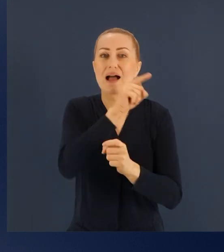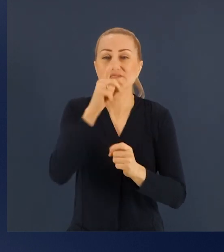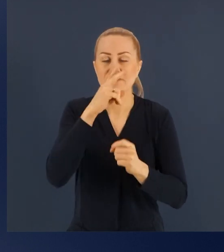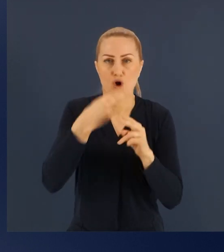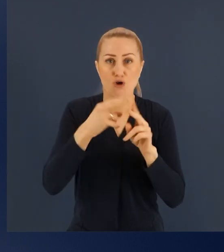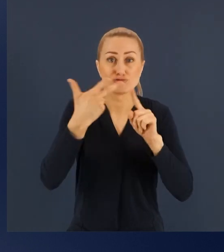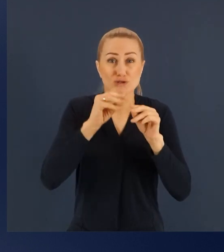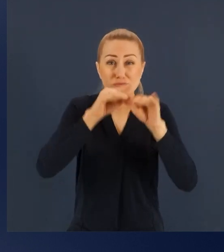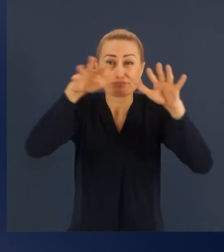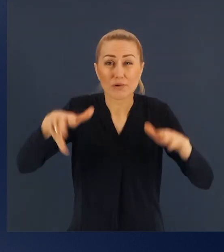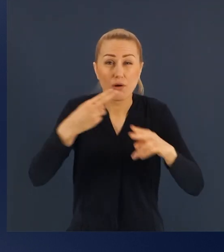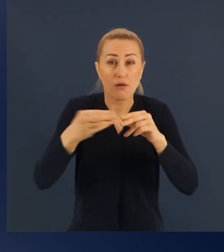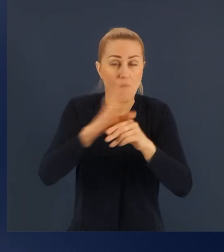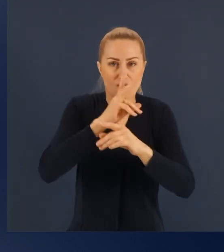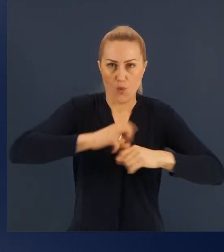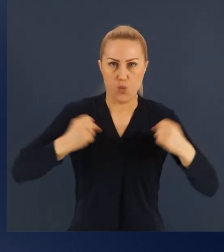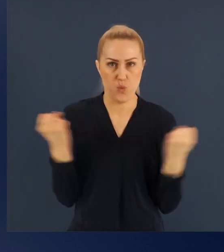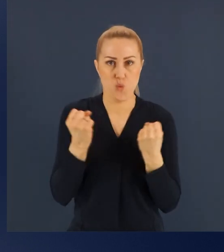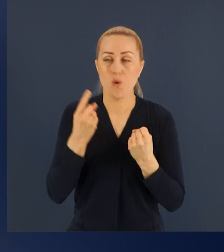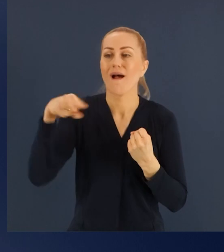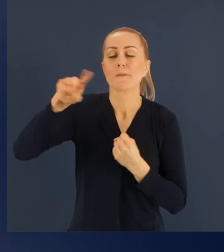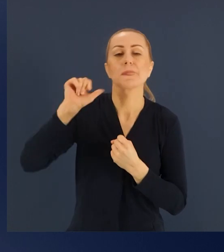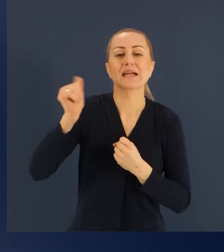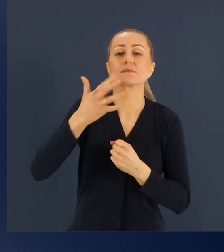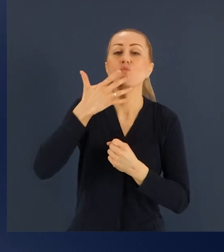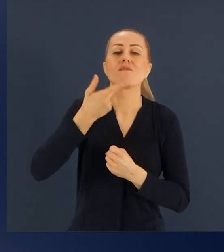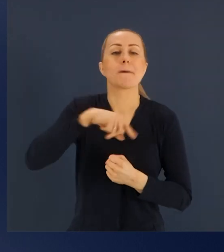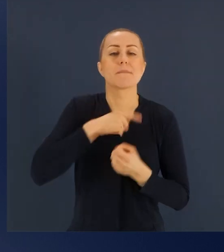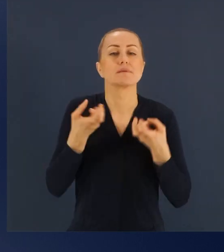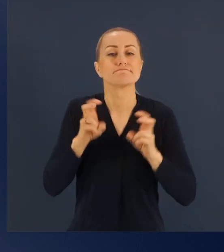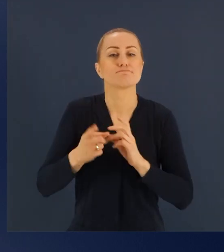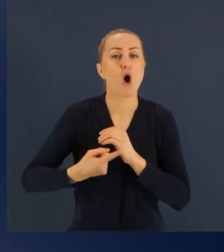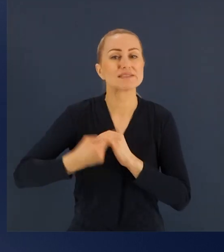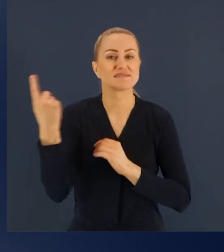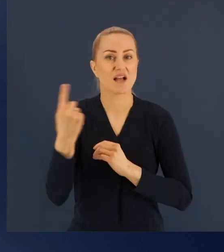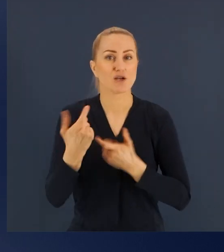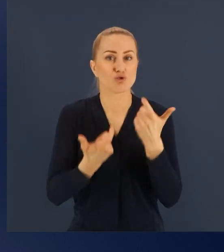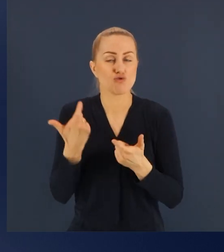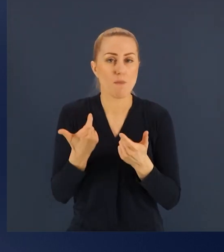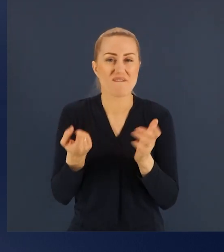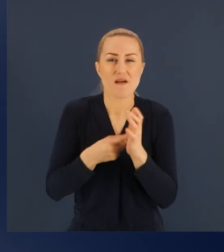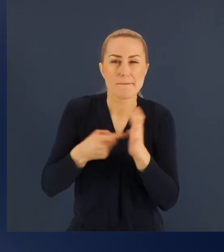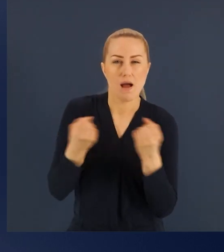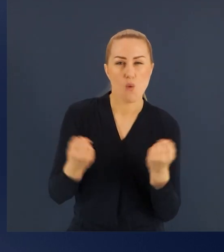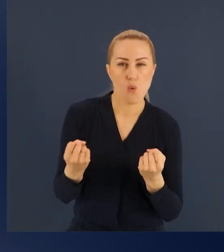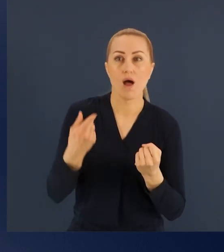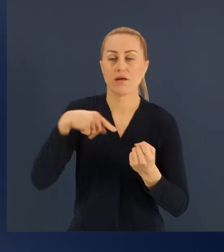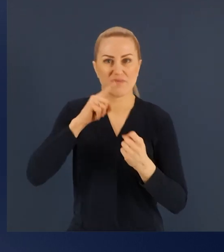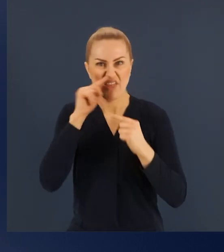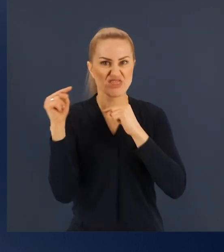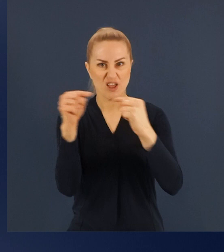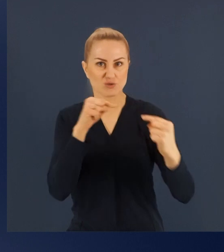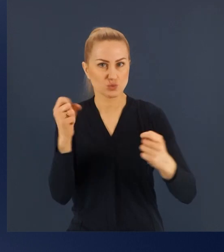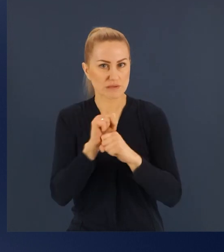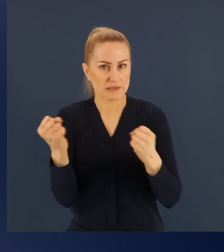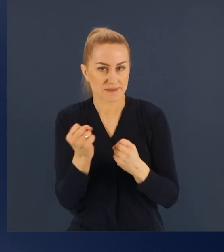obostrzenia, nad którymi przecież cały czas się dyskutuje i przez to, że utrzymaliśmy je przez tak długi czas, no dzisiaj